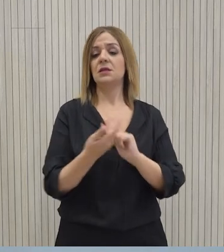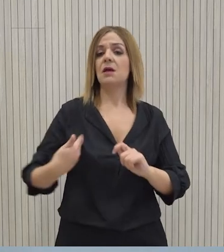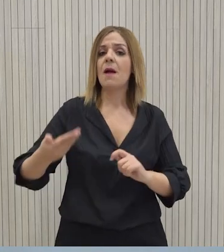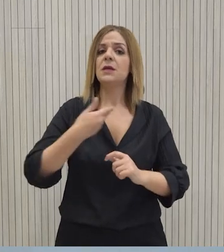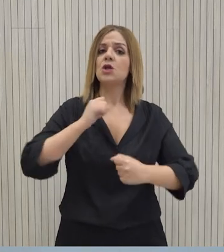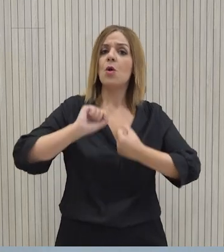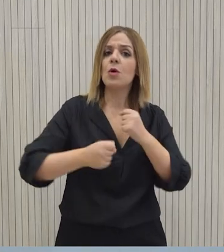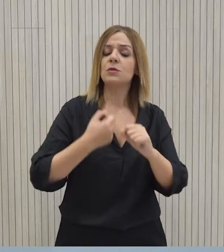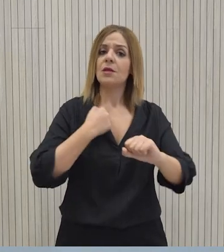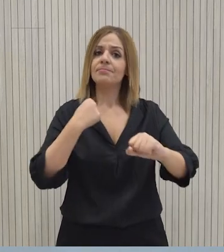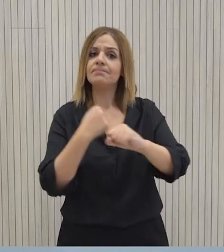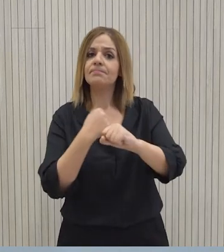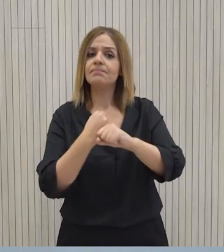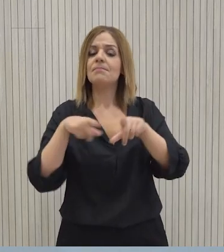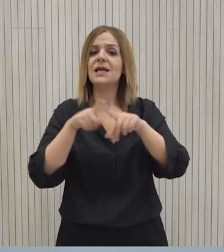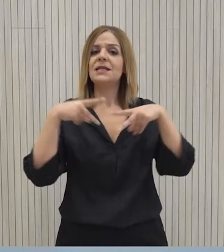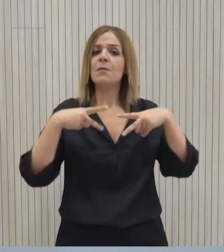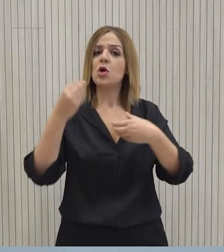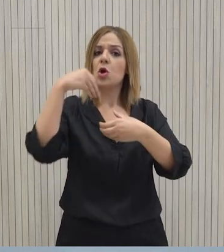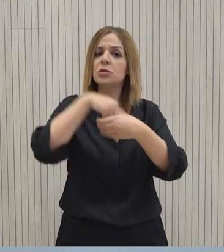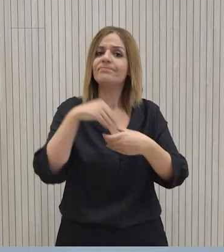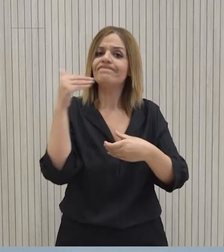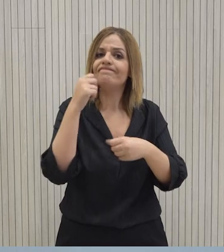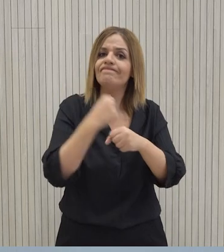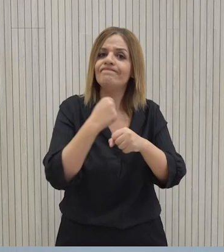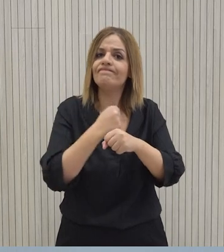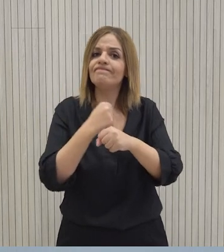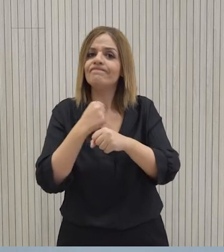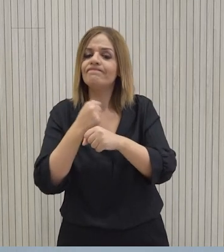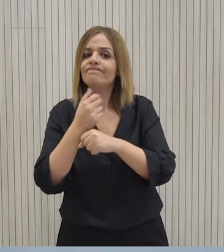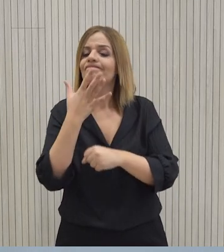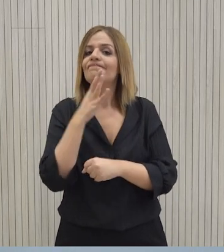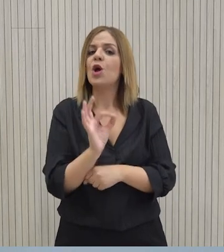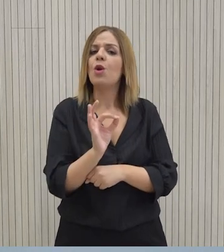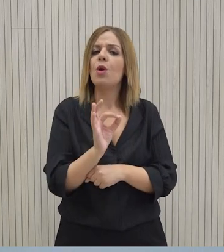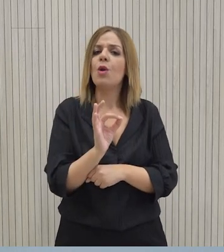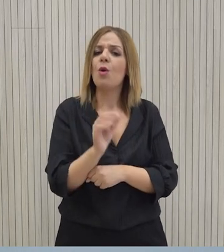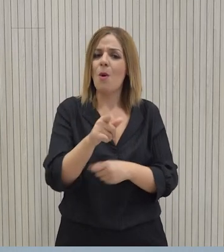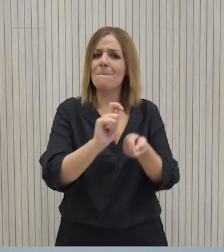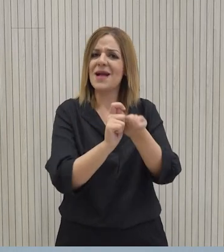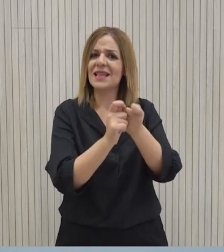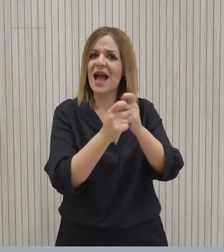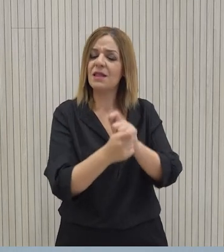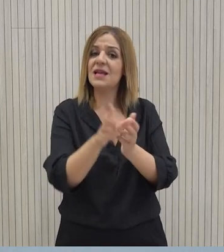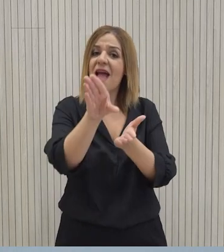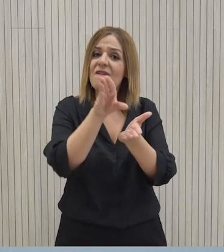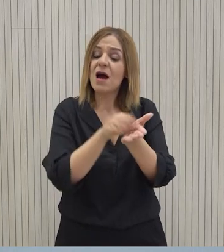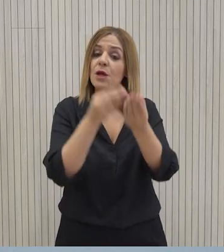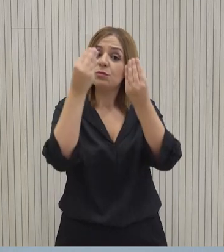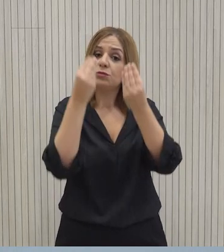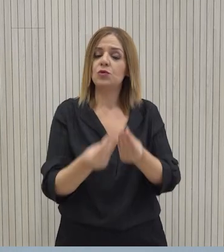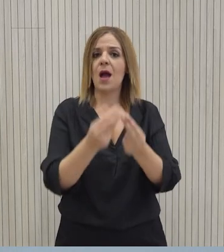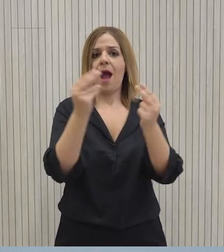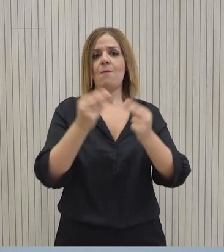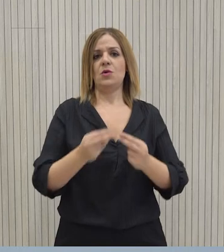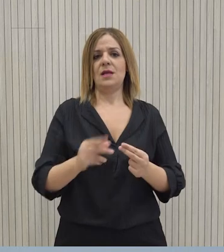προσπάθεια. Εργαζόμαστε το Υπουργείο Εσσοτερικών με εντατικές προσπάθειες ούτως ώστε αυτή η μεταρρύθμιση είναι εφαρμοστεί όσο πιο αποτελεσματικά